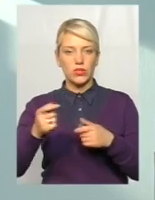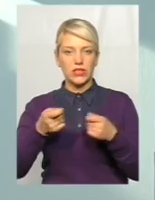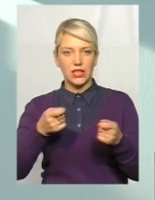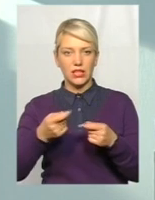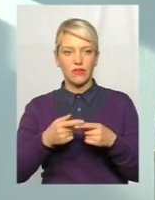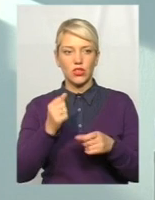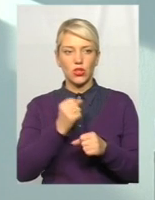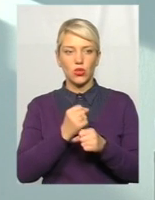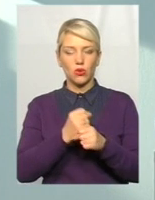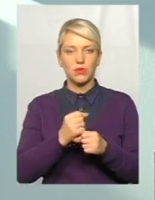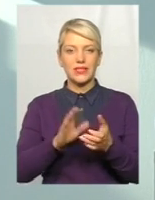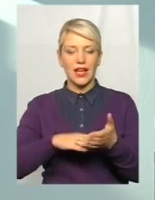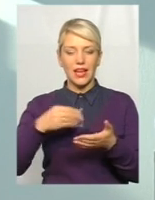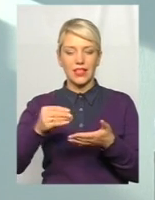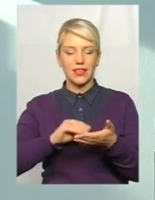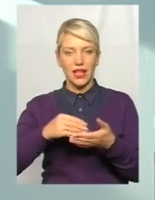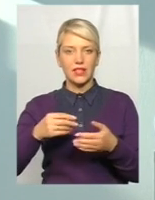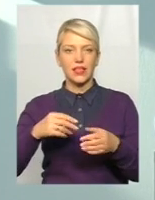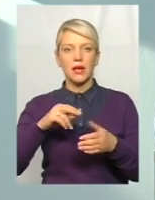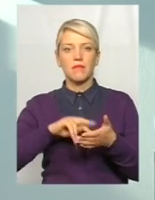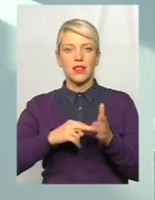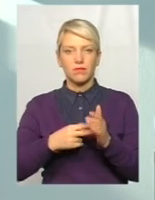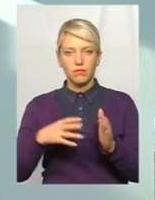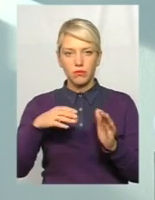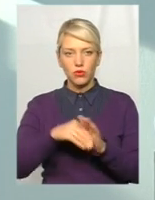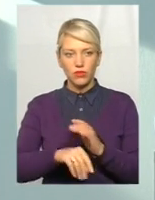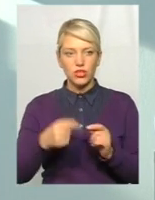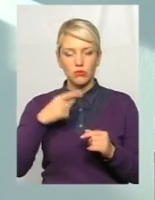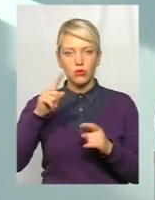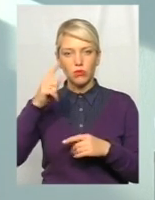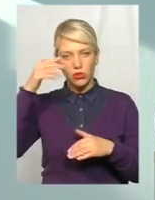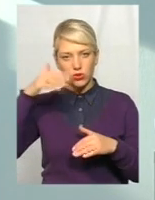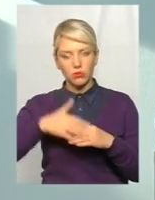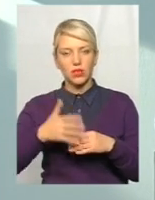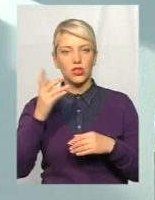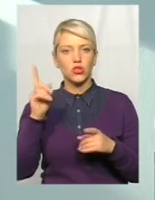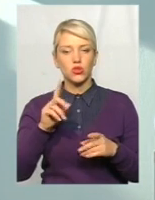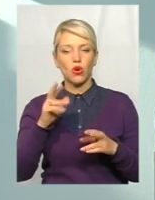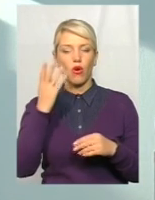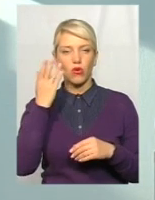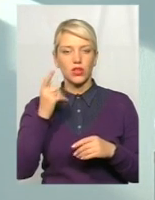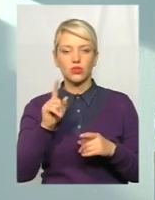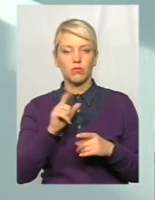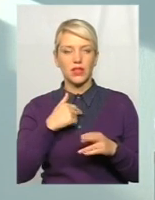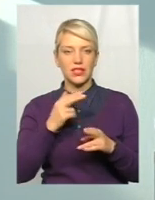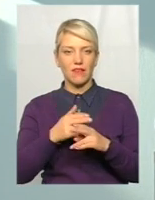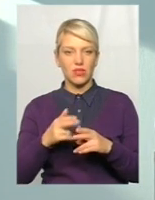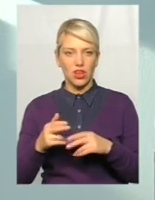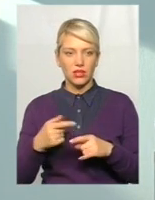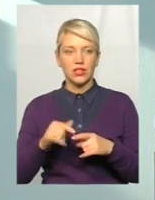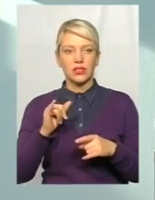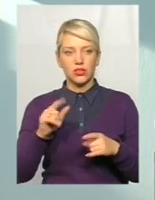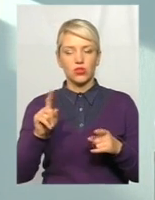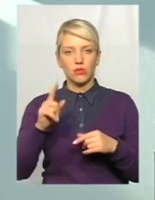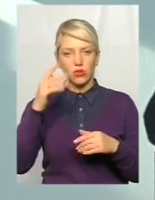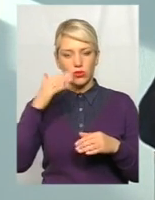робиться календарний план провадження, щоб ми розуміли, коли що ми впроваджуємо, щоб, відповідно, ці сроки не заважали регламентовану роботи, по звідницті, по всьому іншому, щоб ми